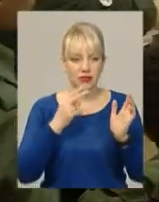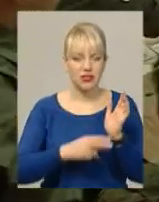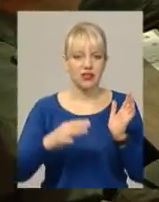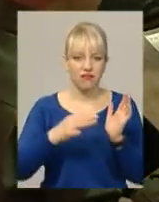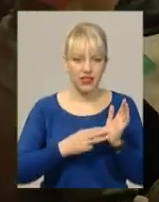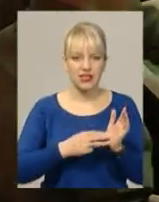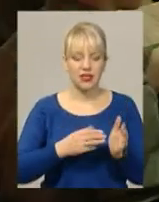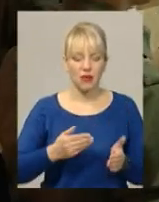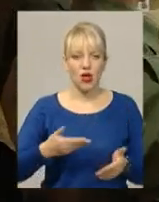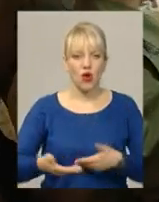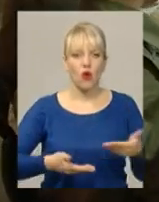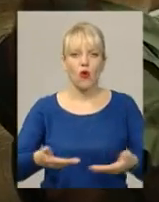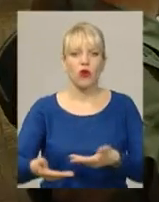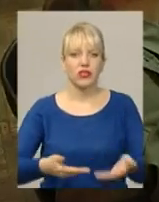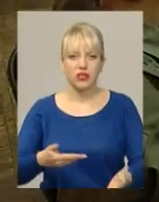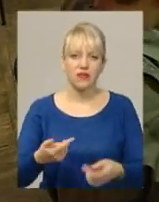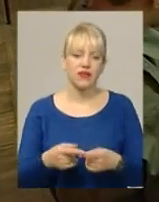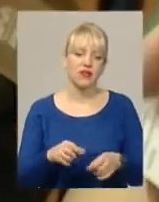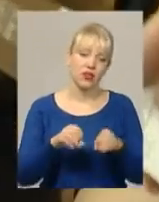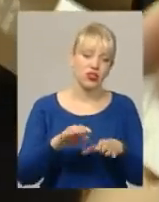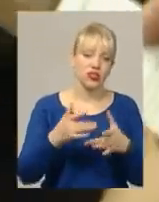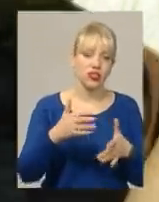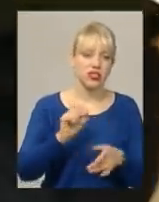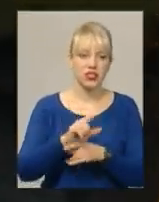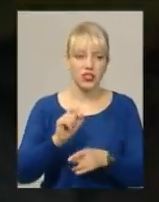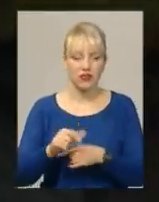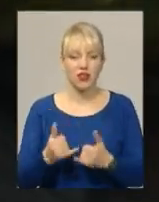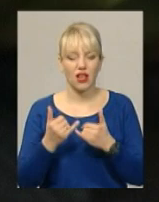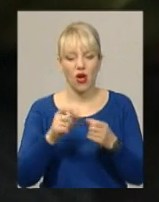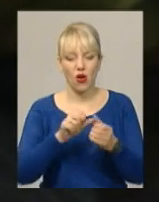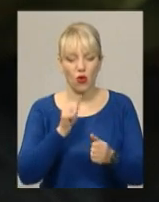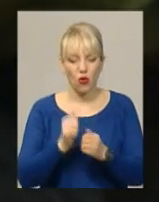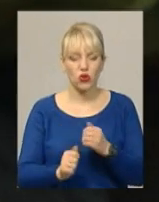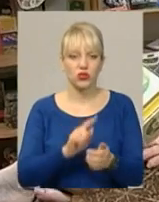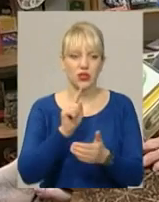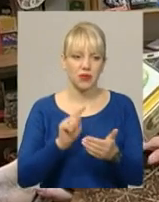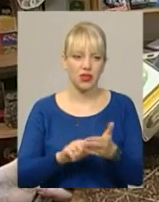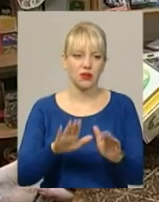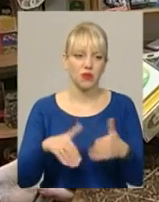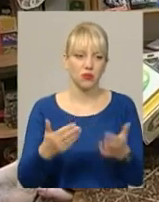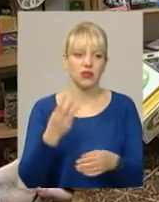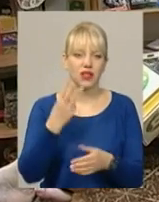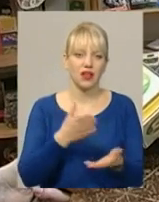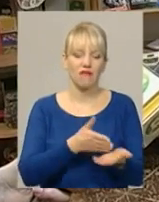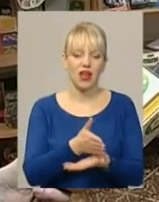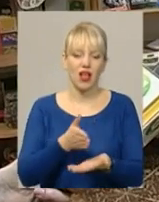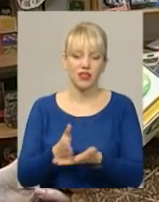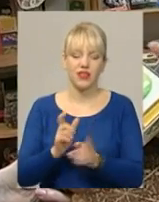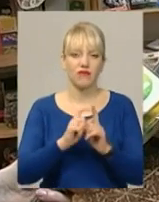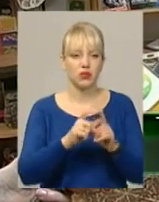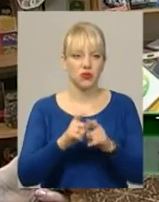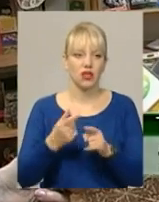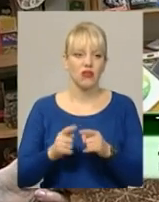ходів, по яких рухаються гравці і вирішують різні завдання. Для кожного запитання пропонується три варіанти відповіді. Вона не для того, щоб